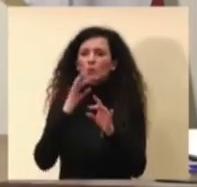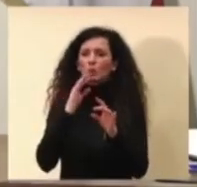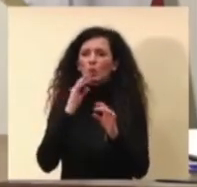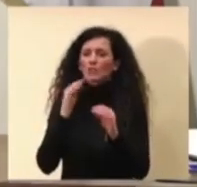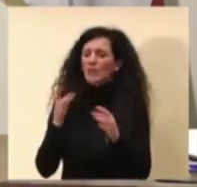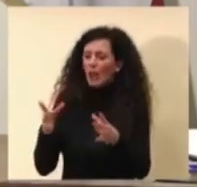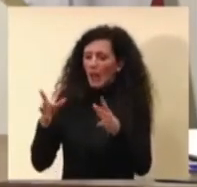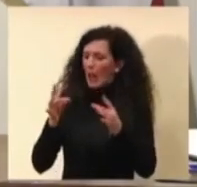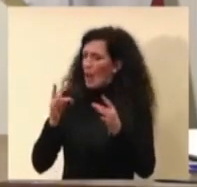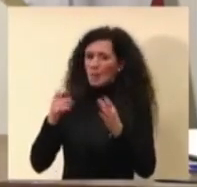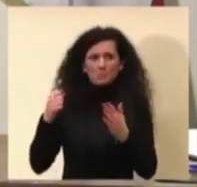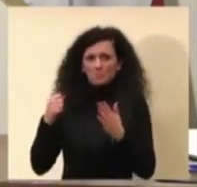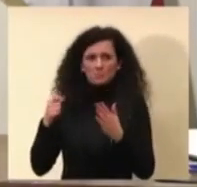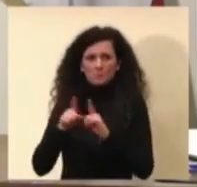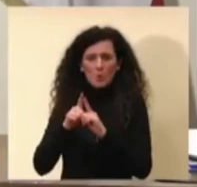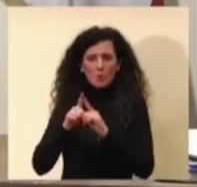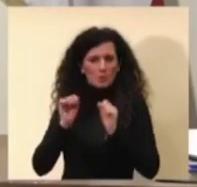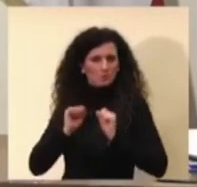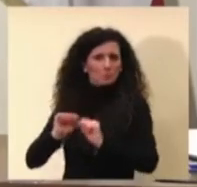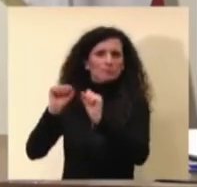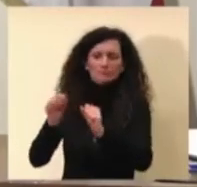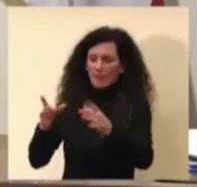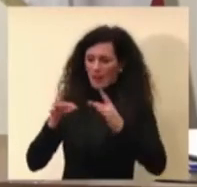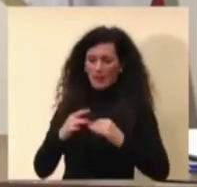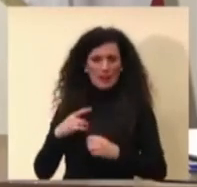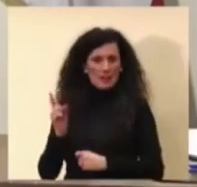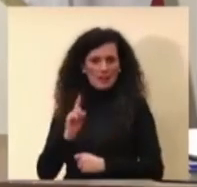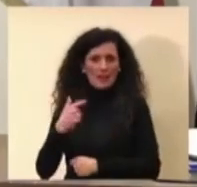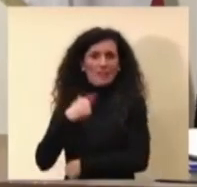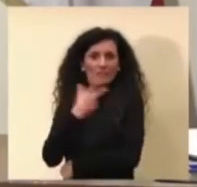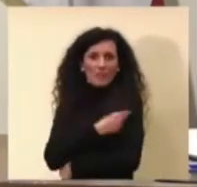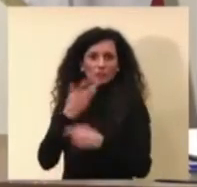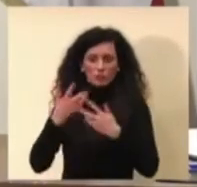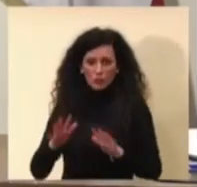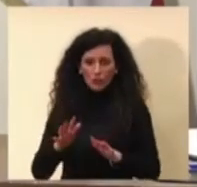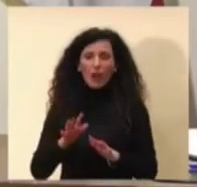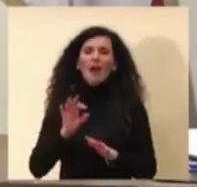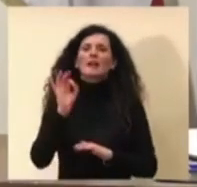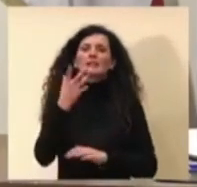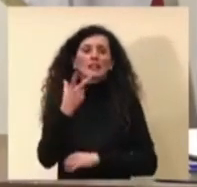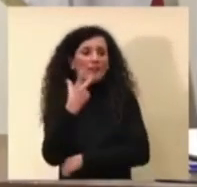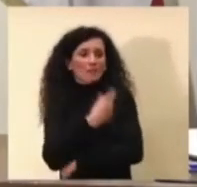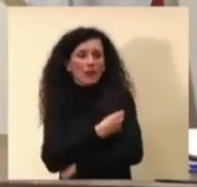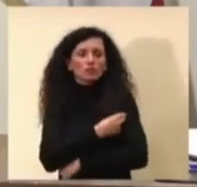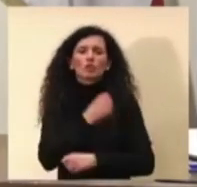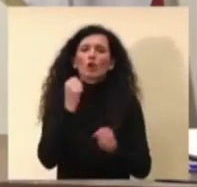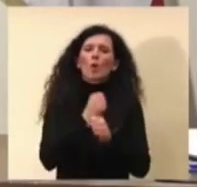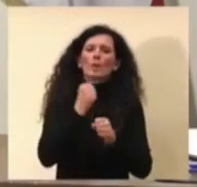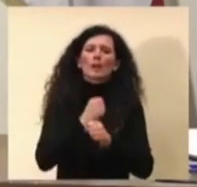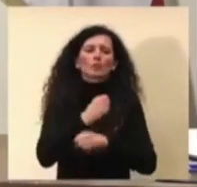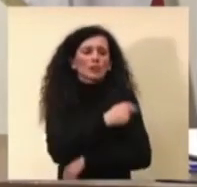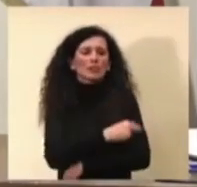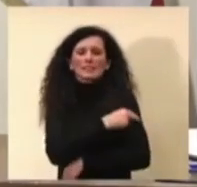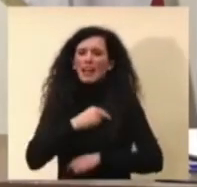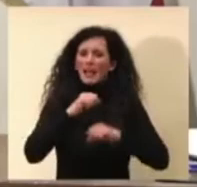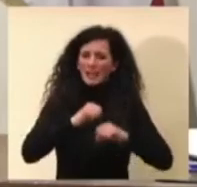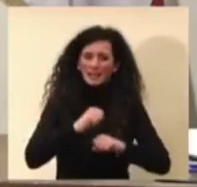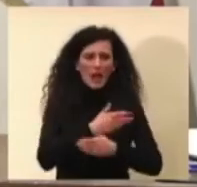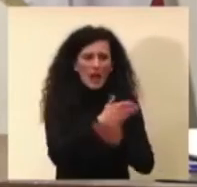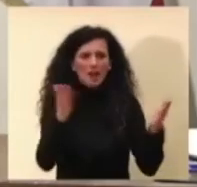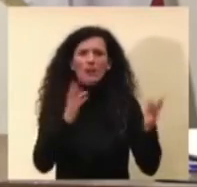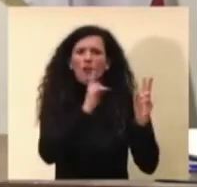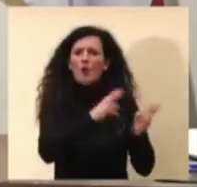suo cammino, però è pur vero che se noi vacciniamo gli operatori sanitari, benissimo li vacciniamo perché vogliamo rendere covid-free gli